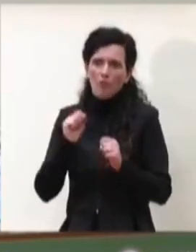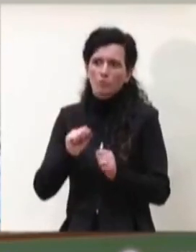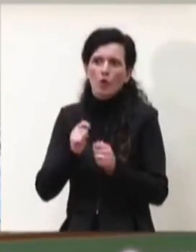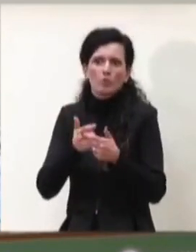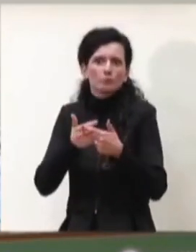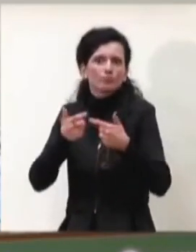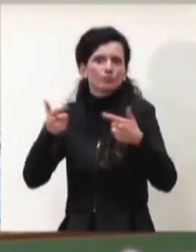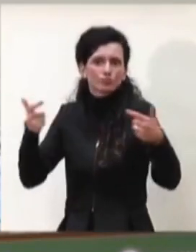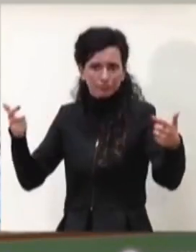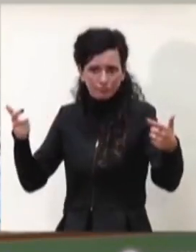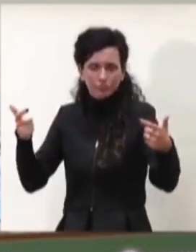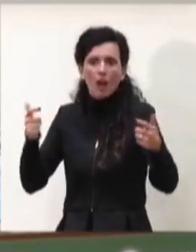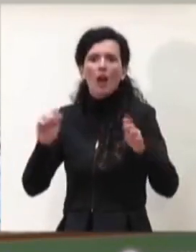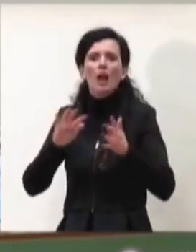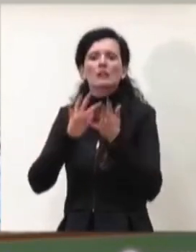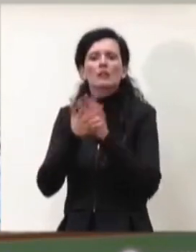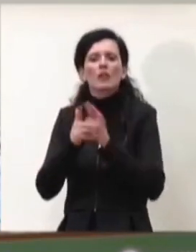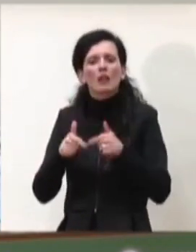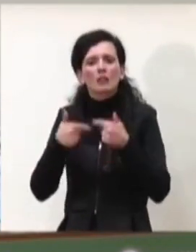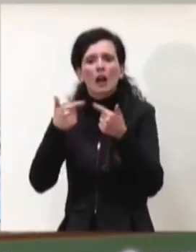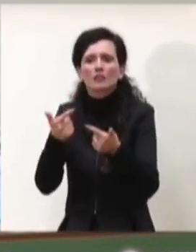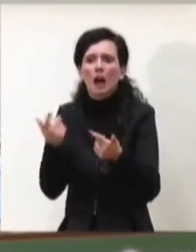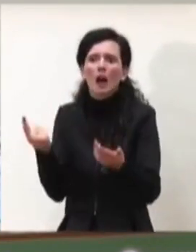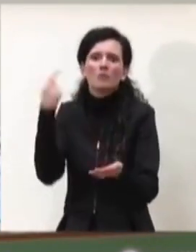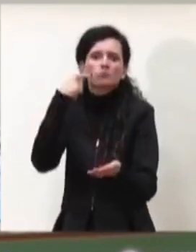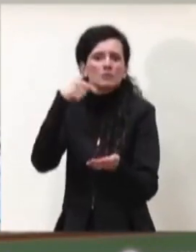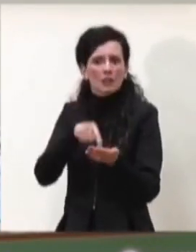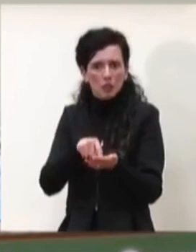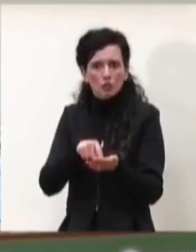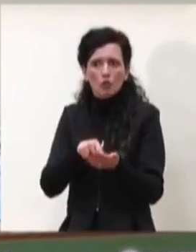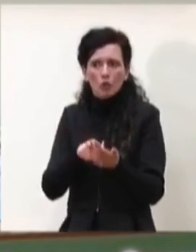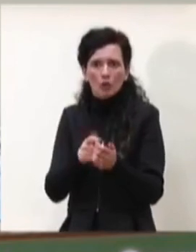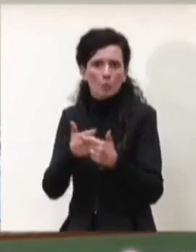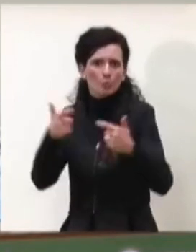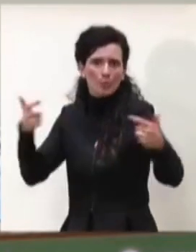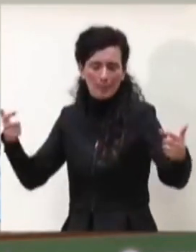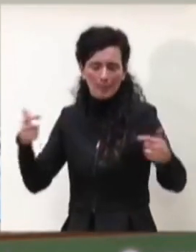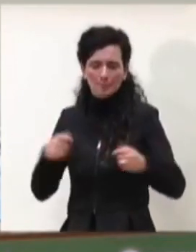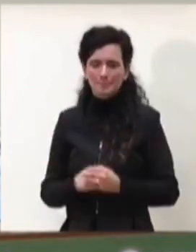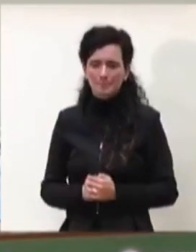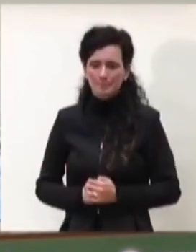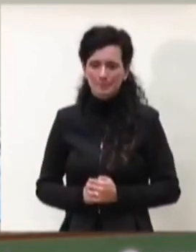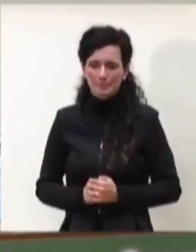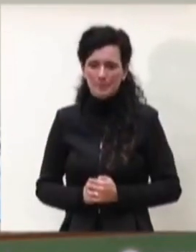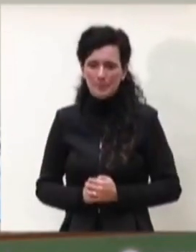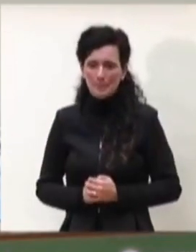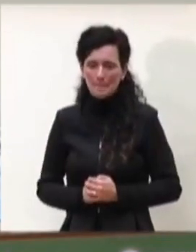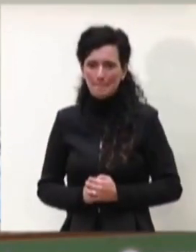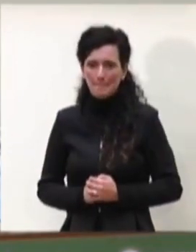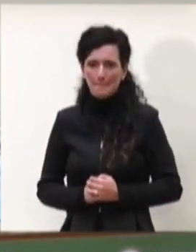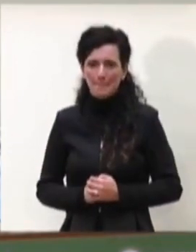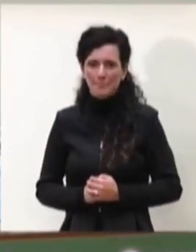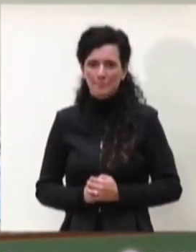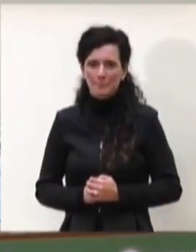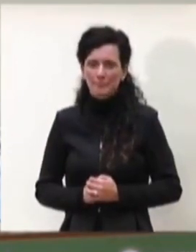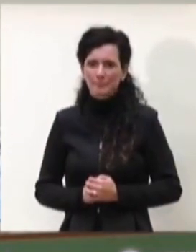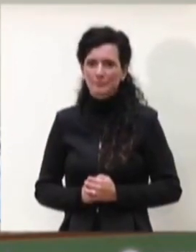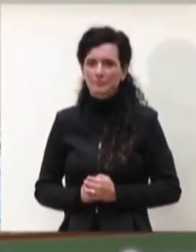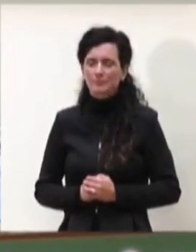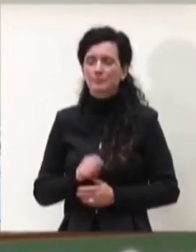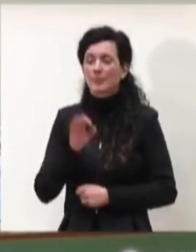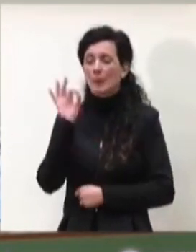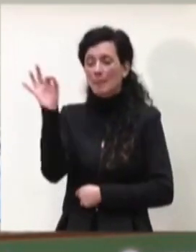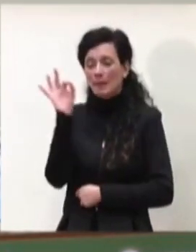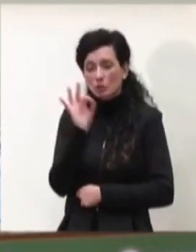dare esito appunto a una ripresa marcata sulla percentuale piccola di